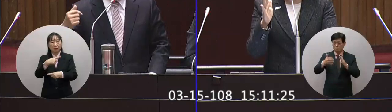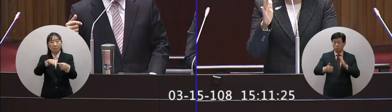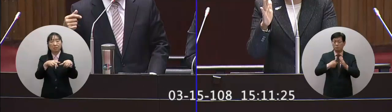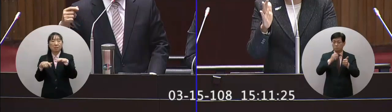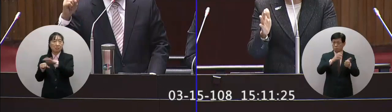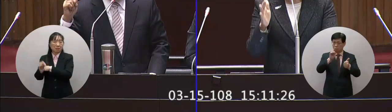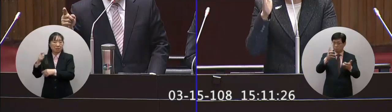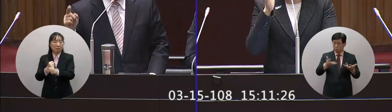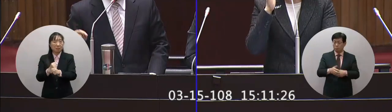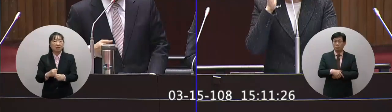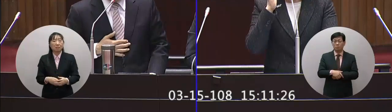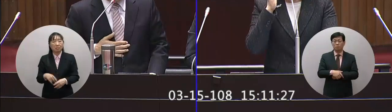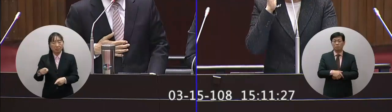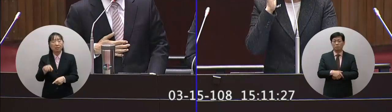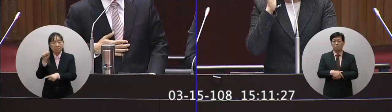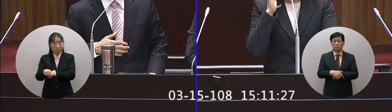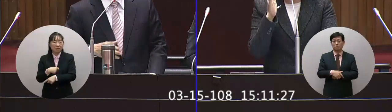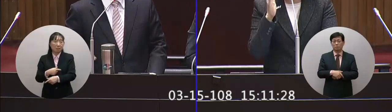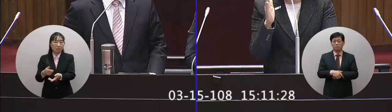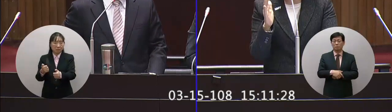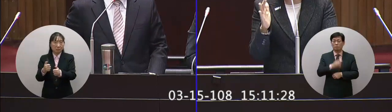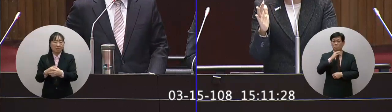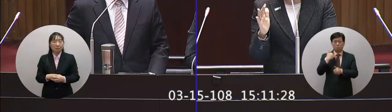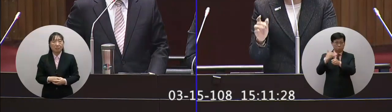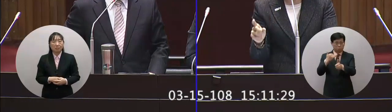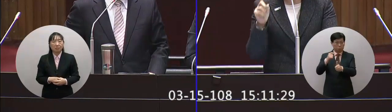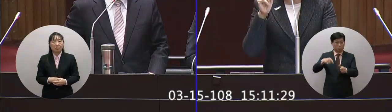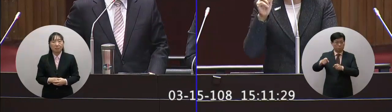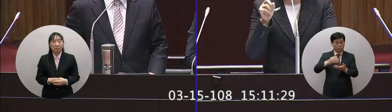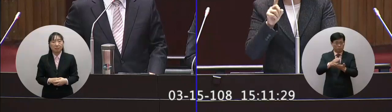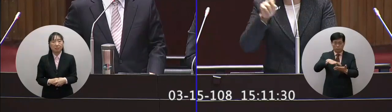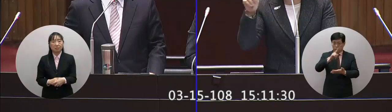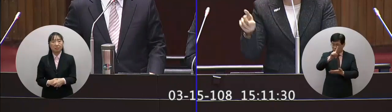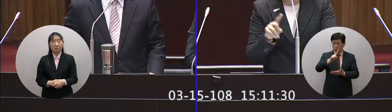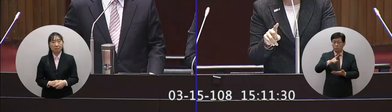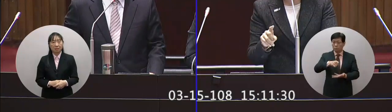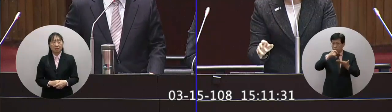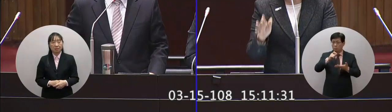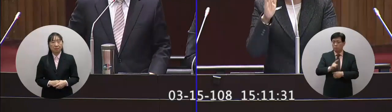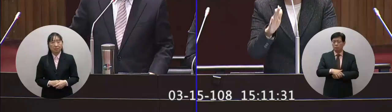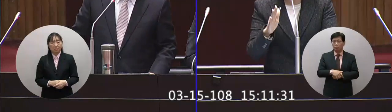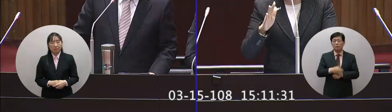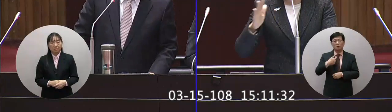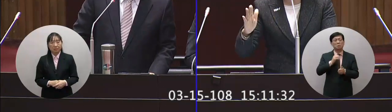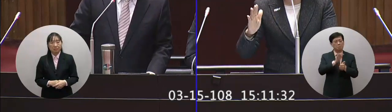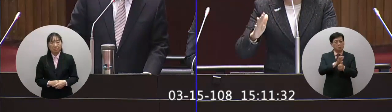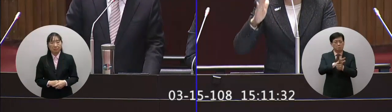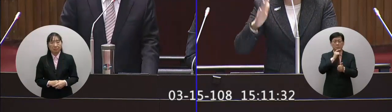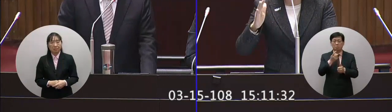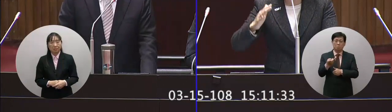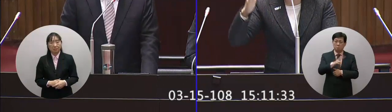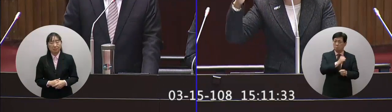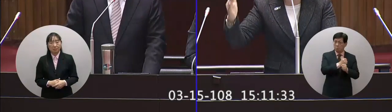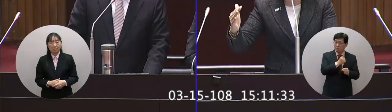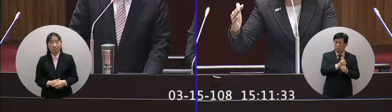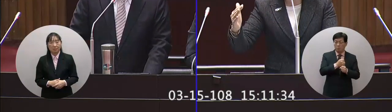界所以這我們肯定跟感謝解雇這個計畫書裡面有一條裡面就會寫到你要輔導就業的